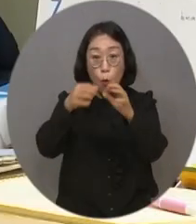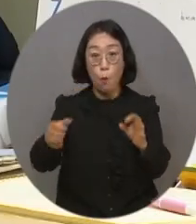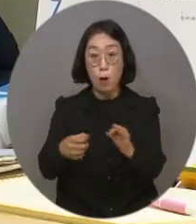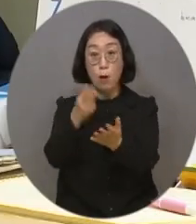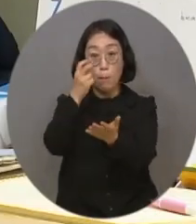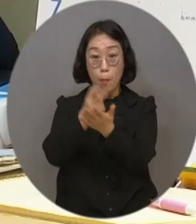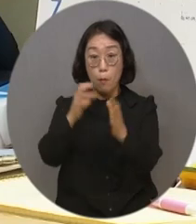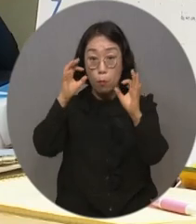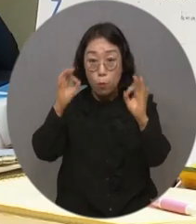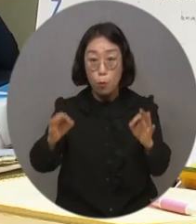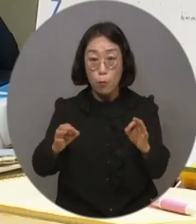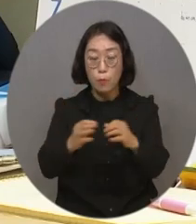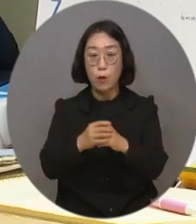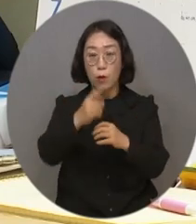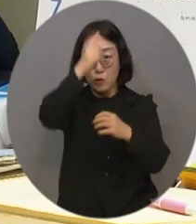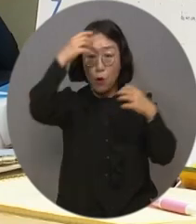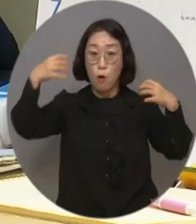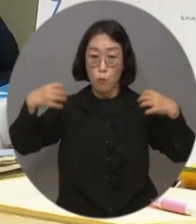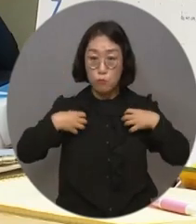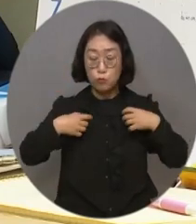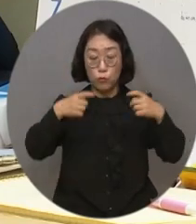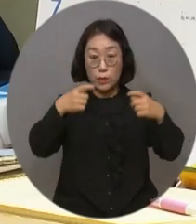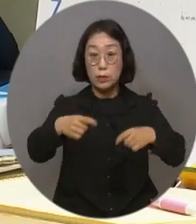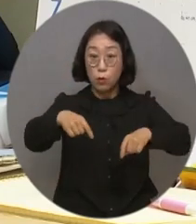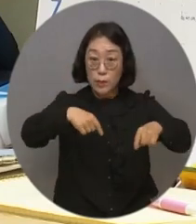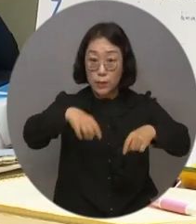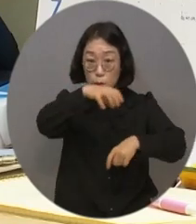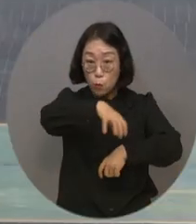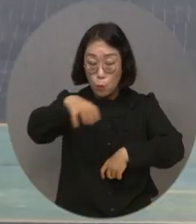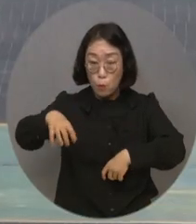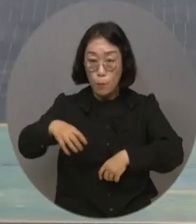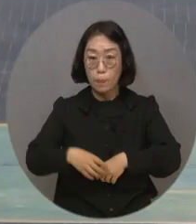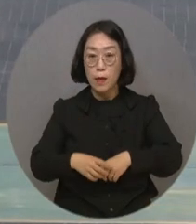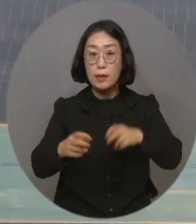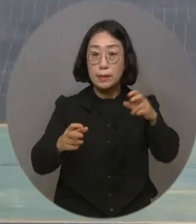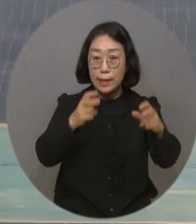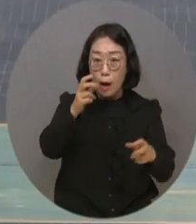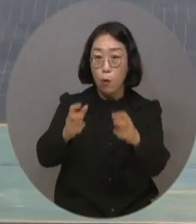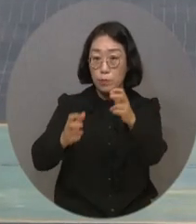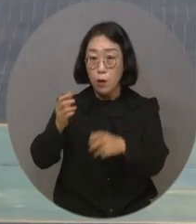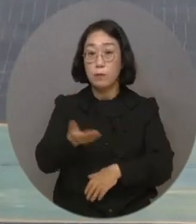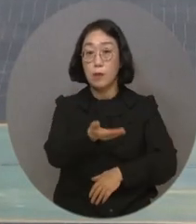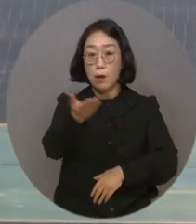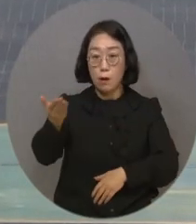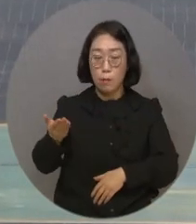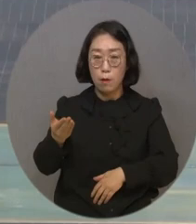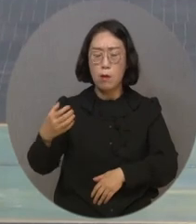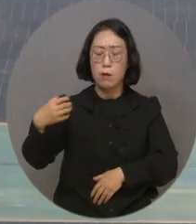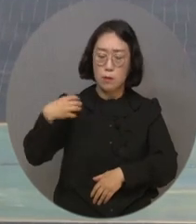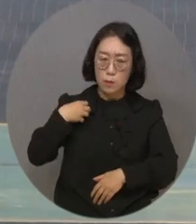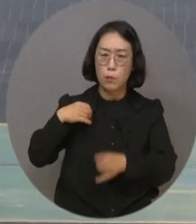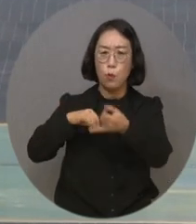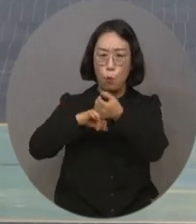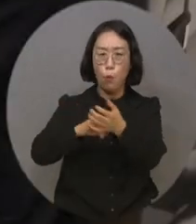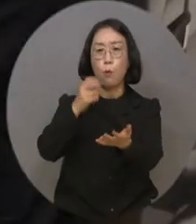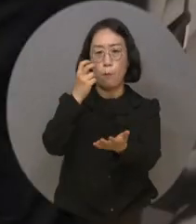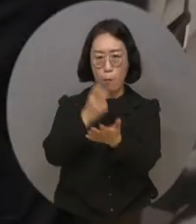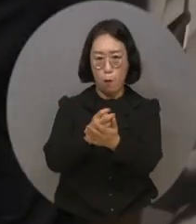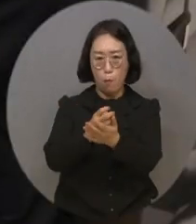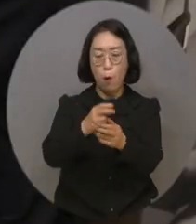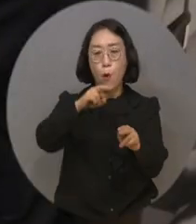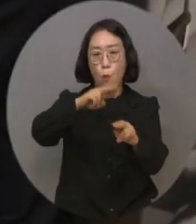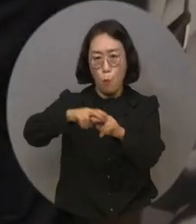국가와 지자체, 일정규모 이상의 민간사업주에게 장애인 근로자를 의무로 채용하도록 하는 장애인